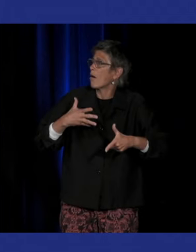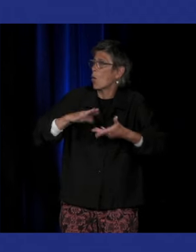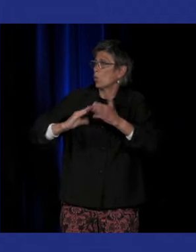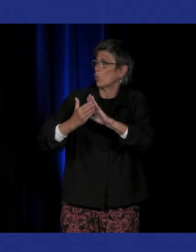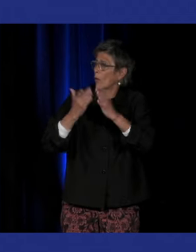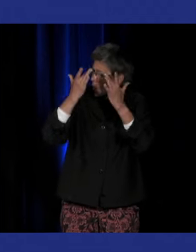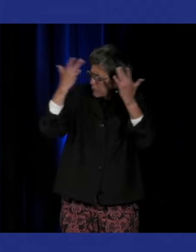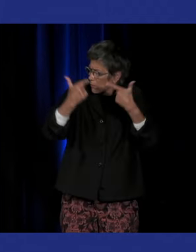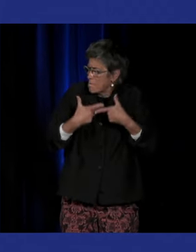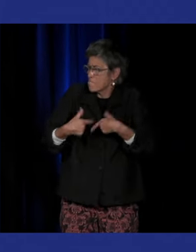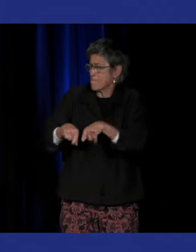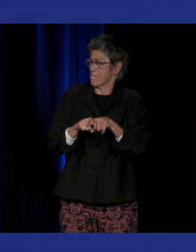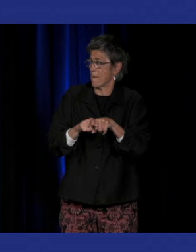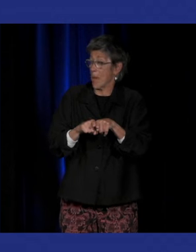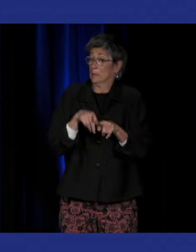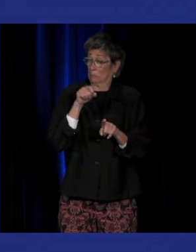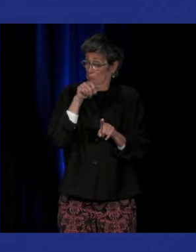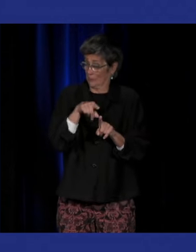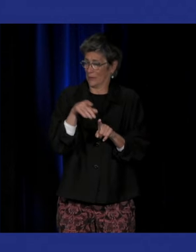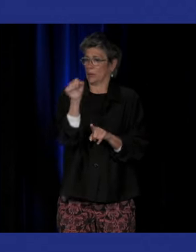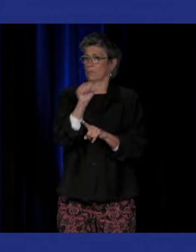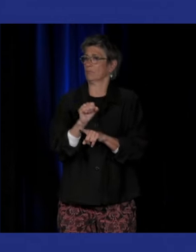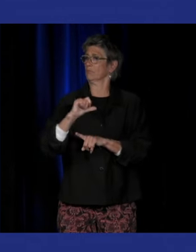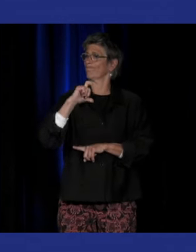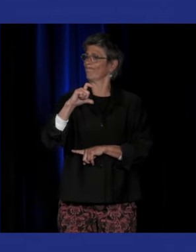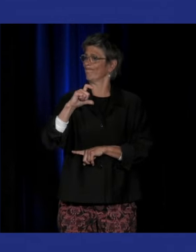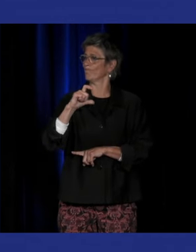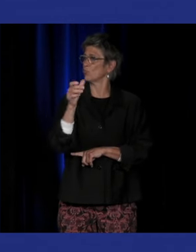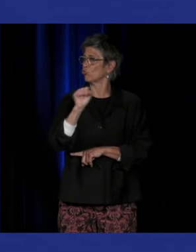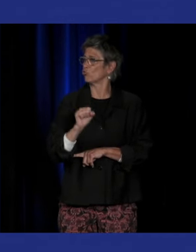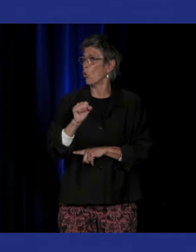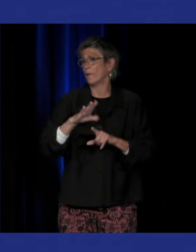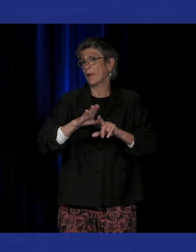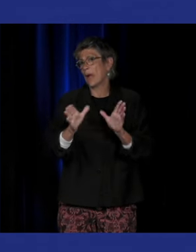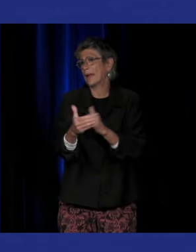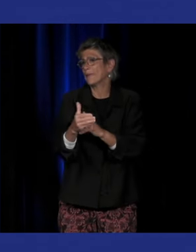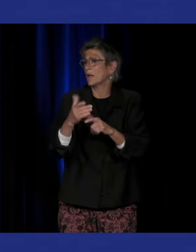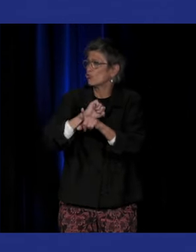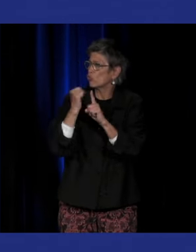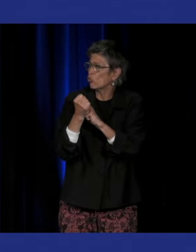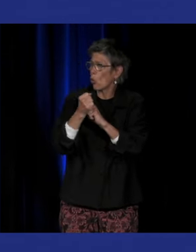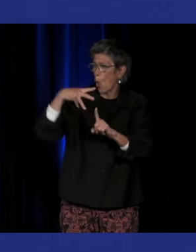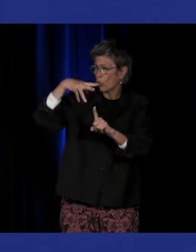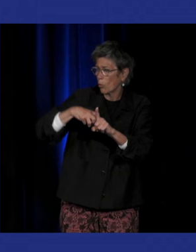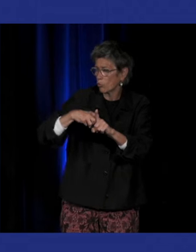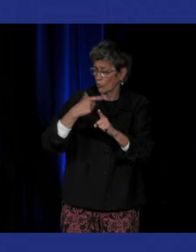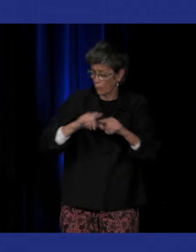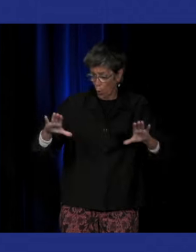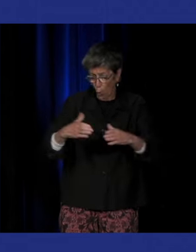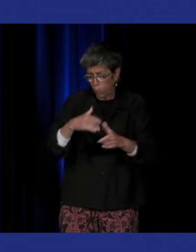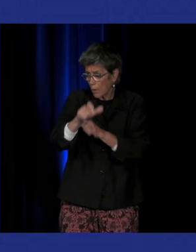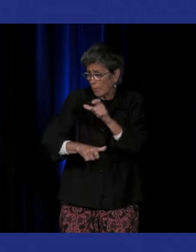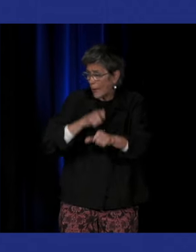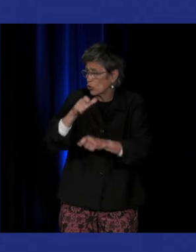plutôt ces parties-là, les sourds avec majuscule, qui font référence à une catégorie socio-anthropologique, c'est-à-dire un groupe de